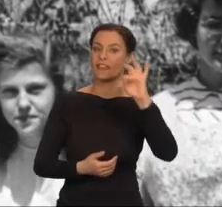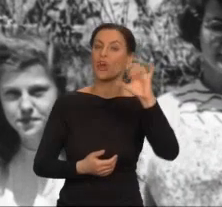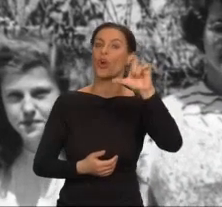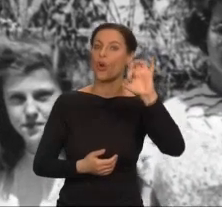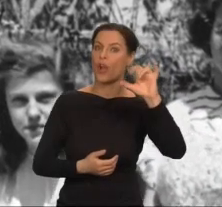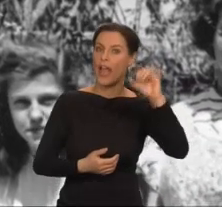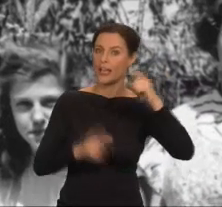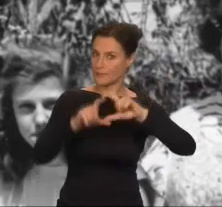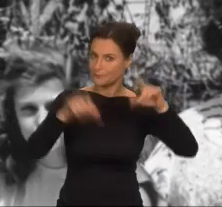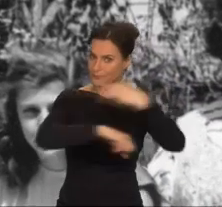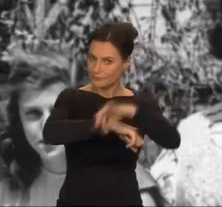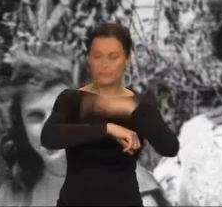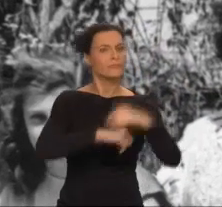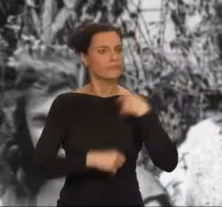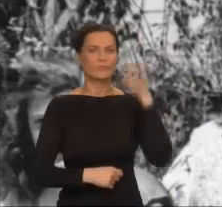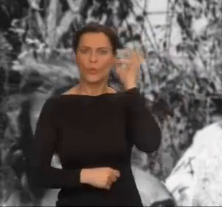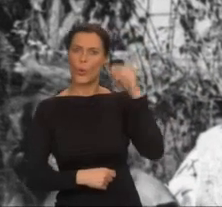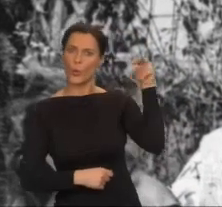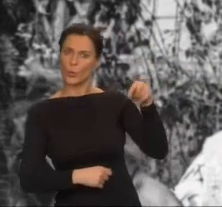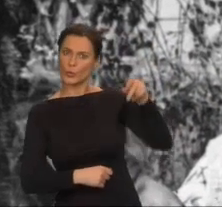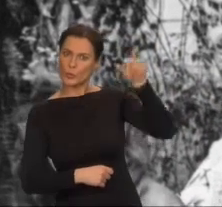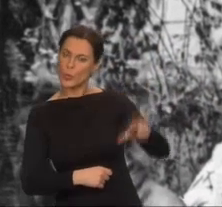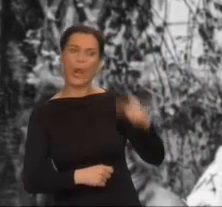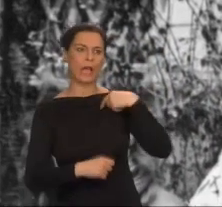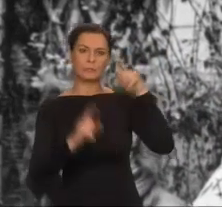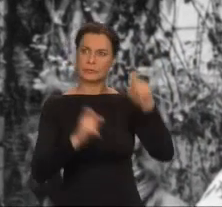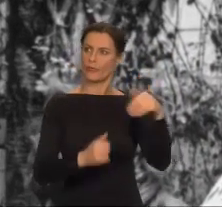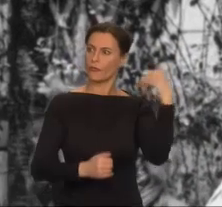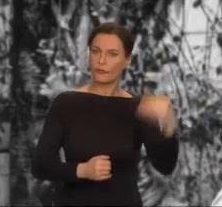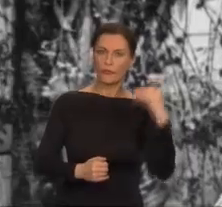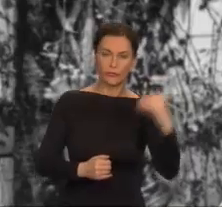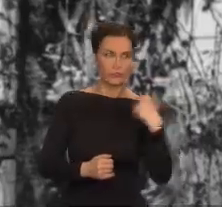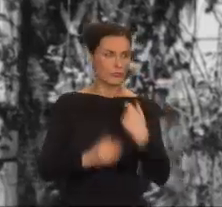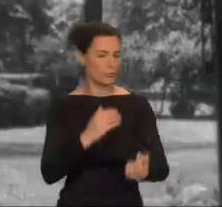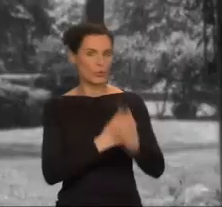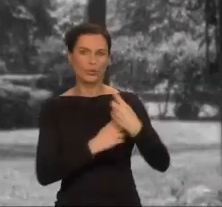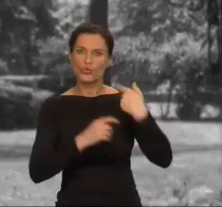Ursula wyrażała się w sposób bardzo rzeczowy, co w tamtym środowisku było dość rzadkie.